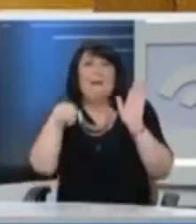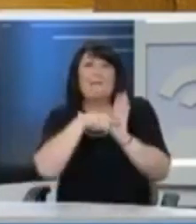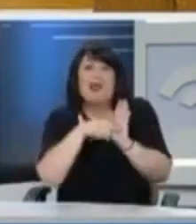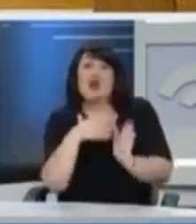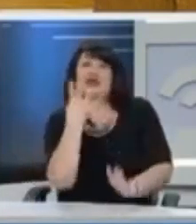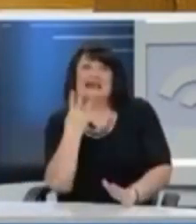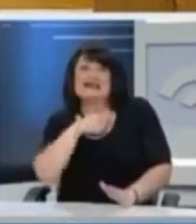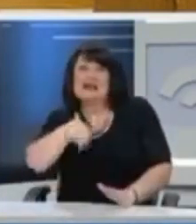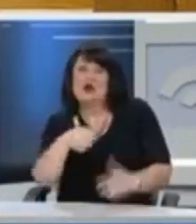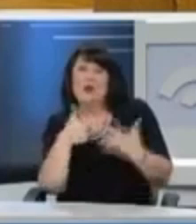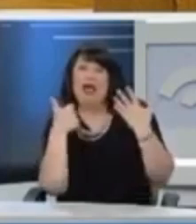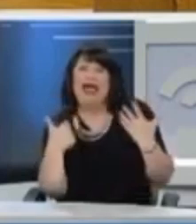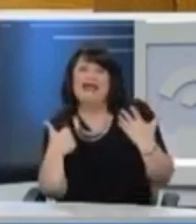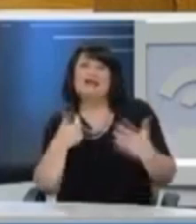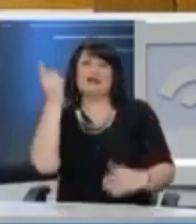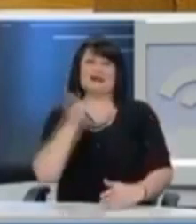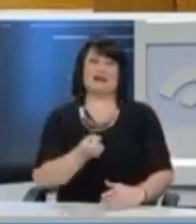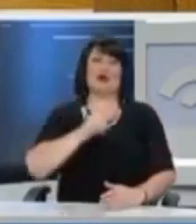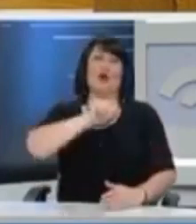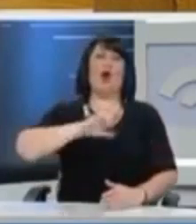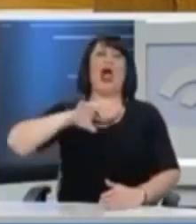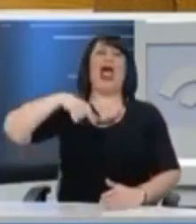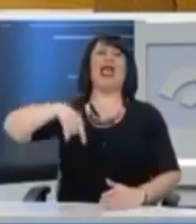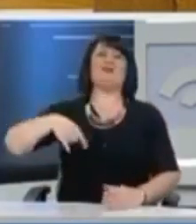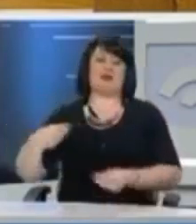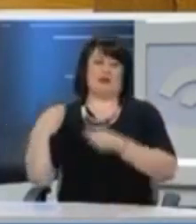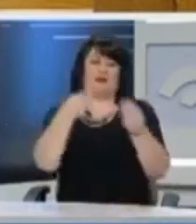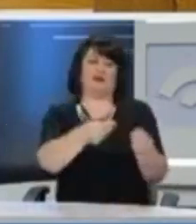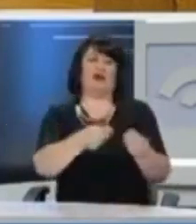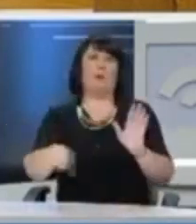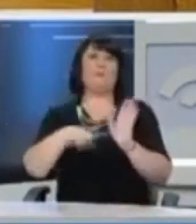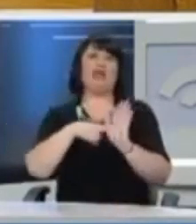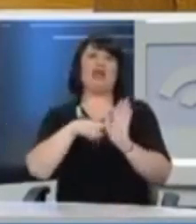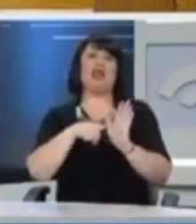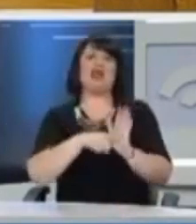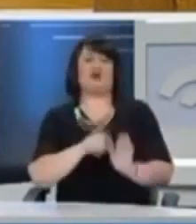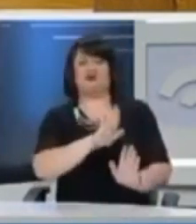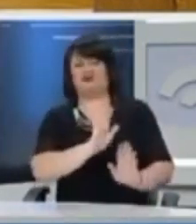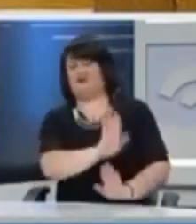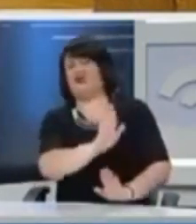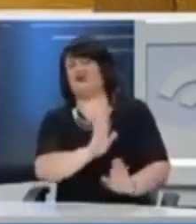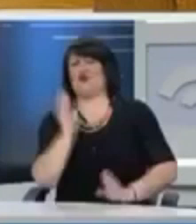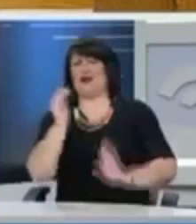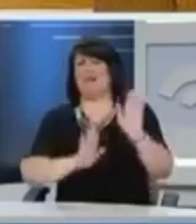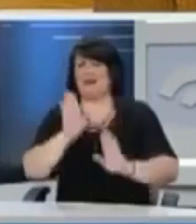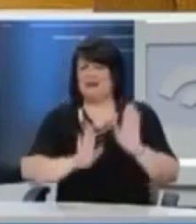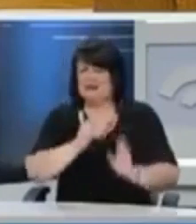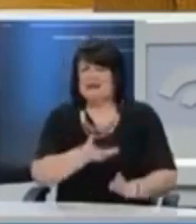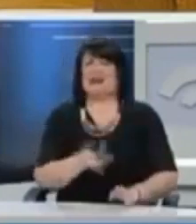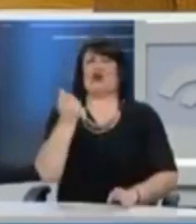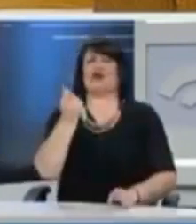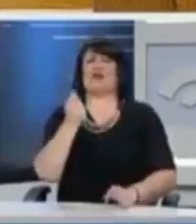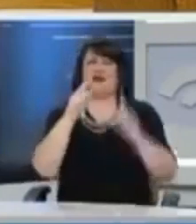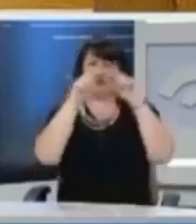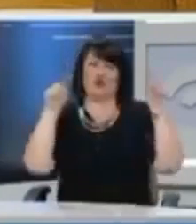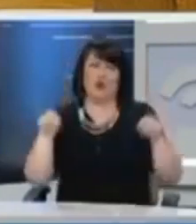,6% του ΕΠ των καθαρών επενδύσεων. Αυτό παραλαμβάνεται. Αφήστε τα χρηματιστήρια, αφήστε τις